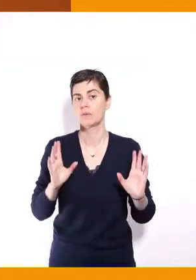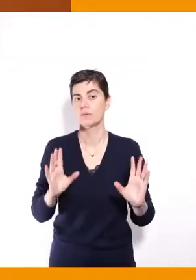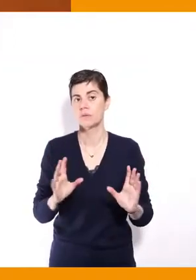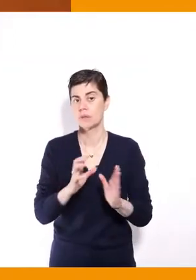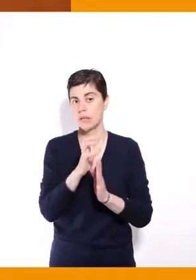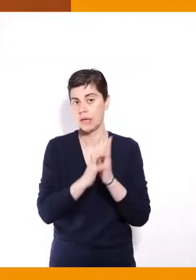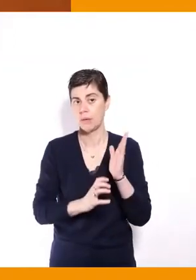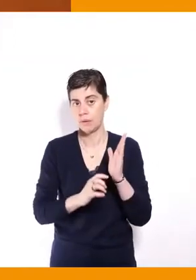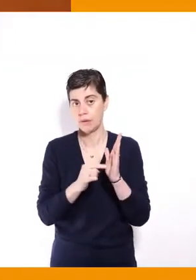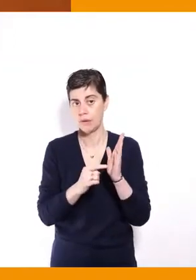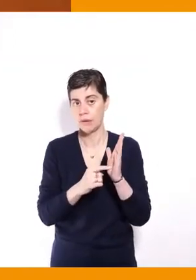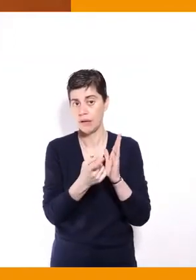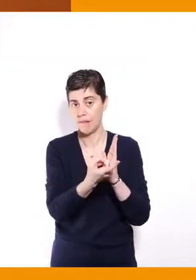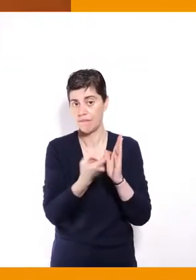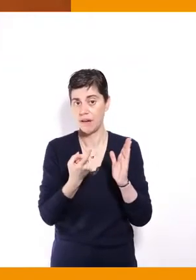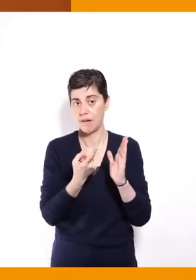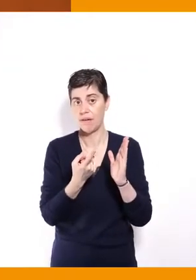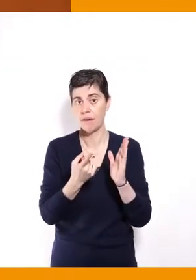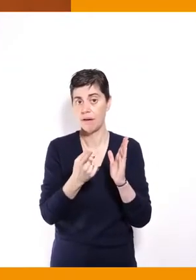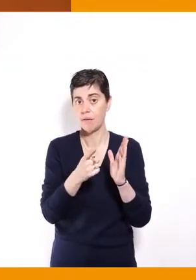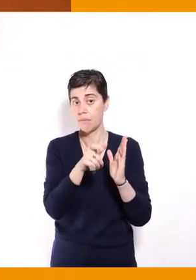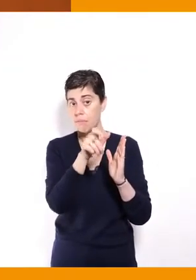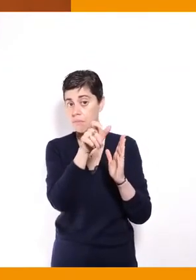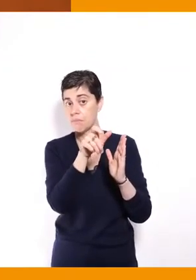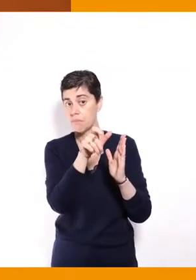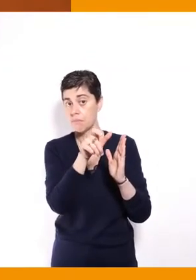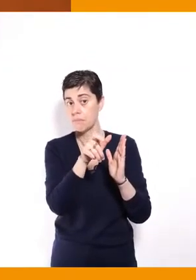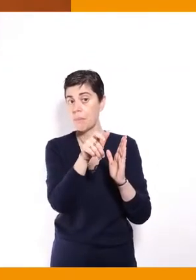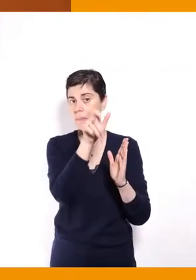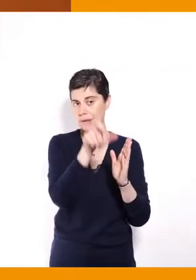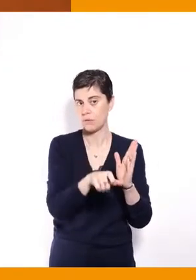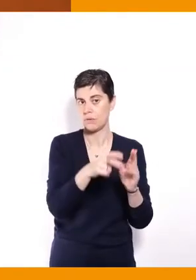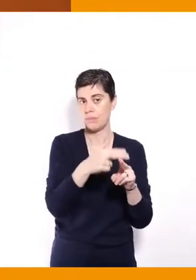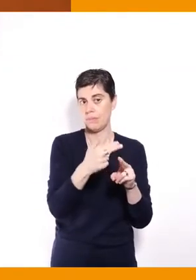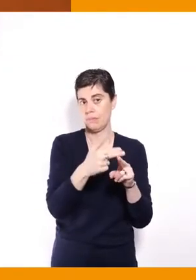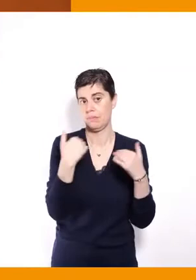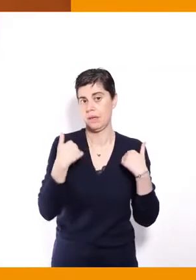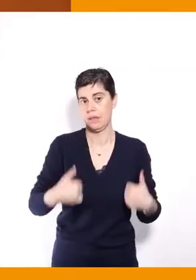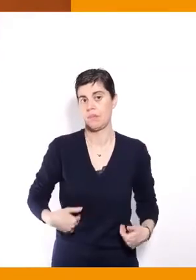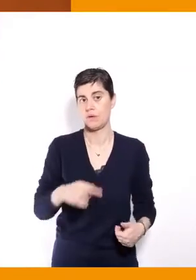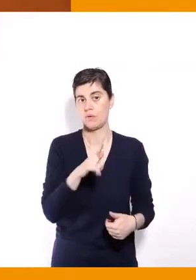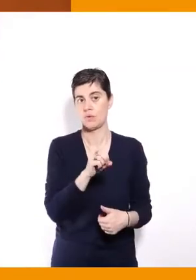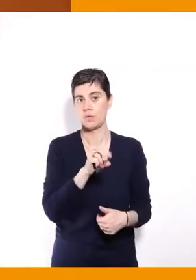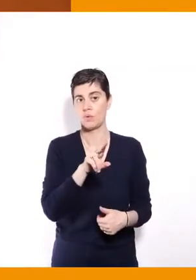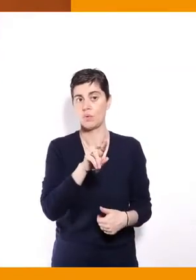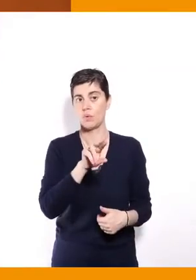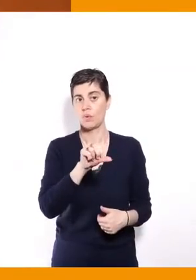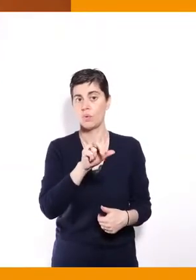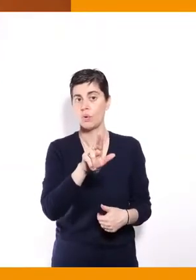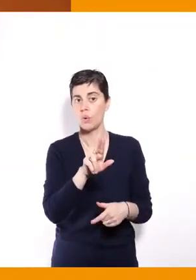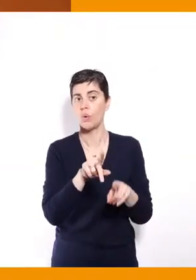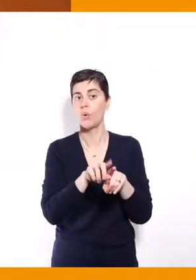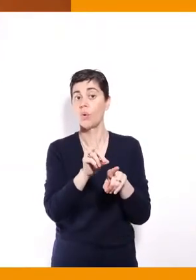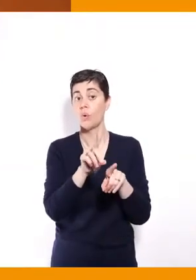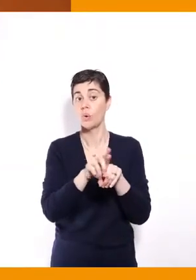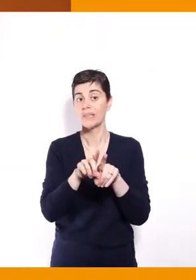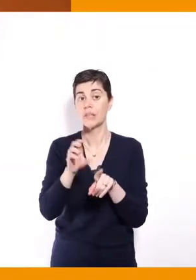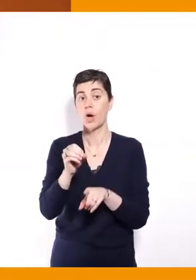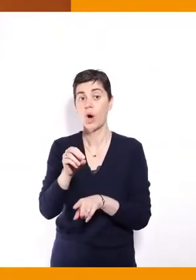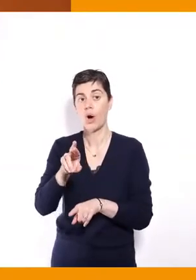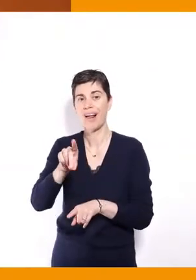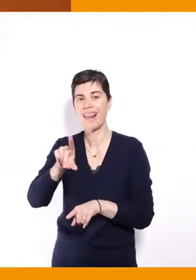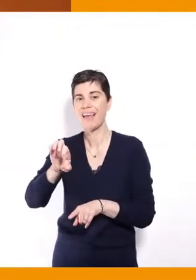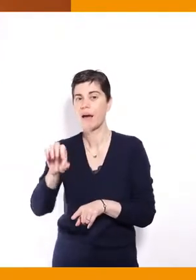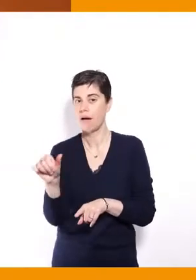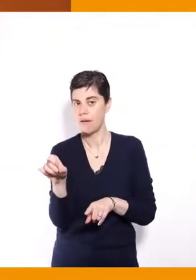de Dominique Hordiac et de Jacqueline Gourault qui en 2014 préconisait déjà un certain nombre d'évolutions pour garantir et